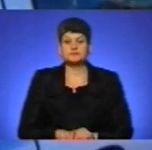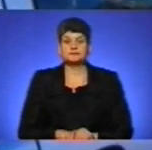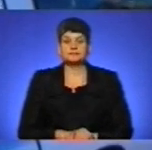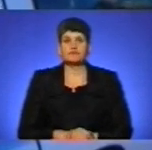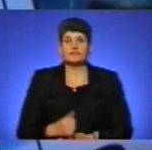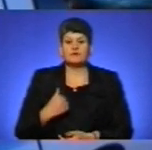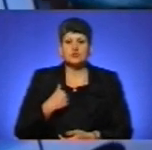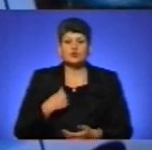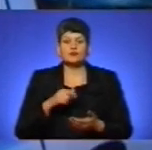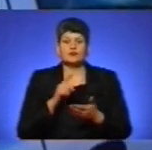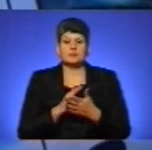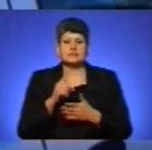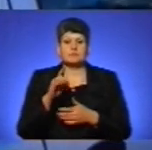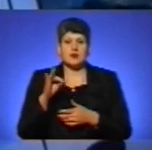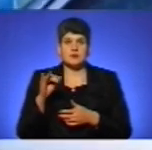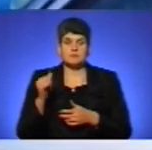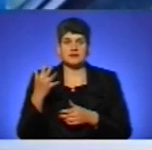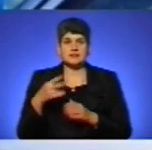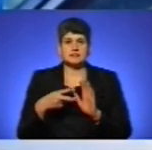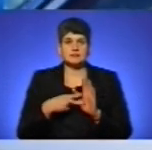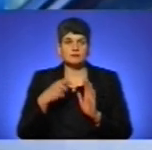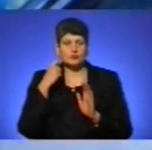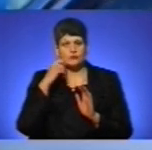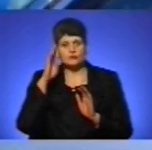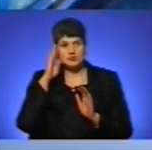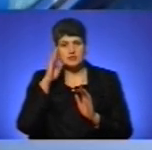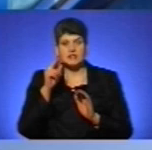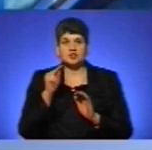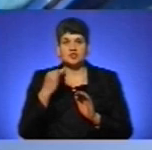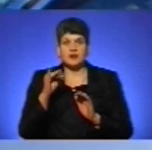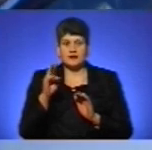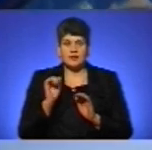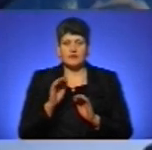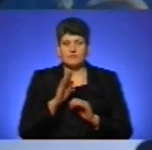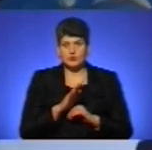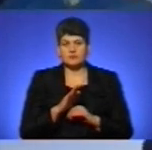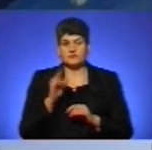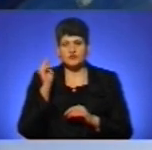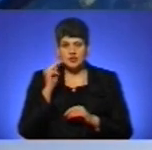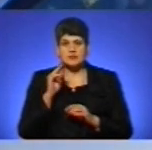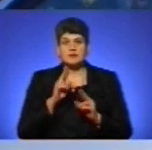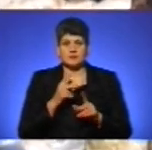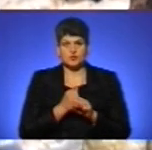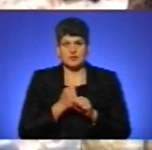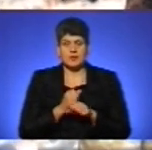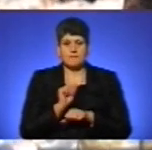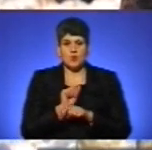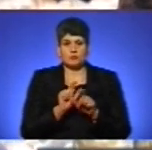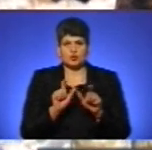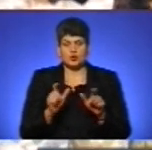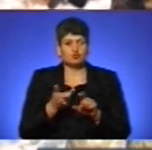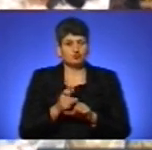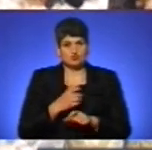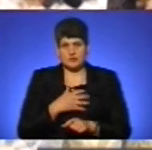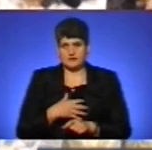Військовозобов'язаний зі збаржа 57-річний Володимир Шайка вчиться, як діяти на блокпості. Дуже важливо, тому